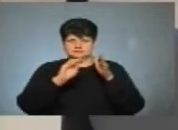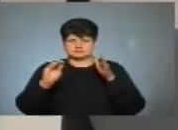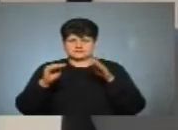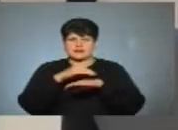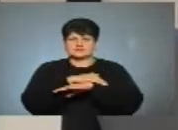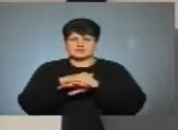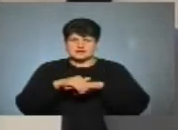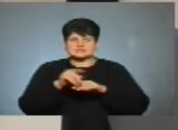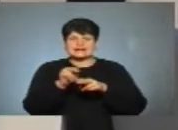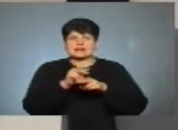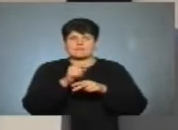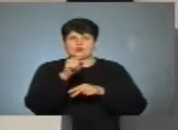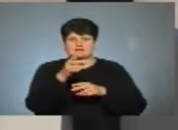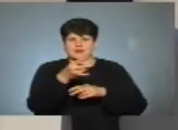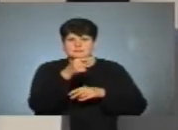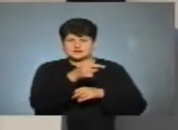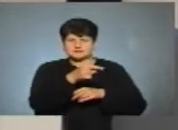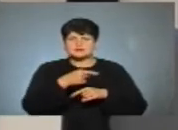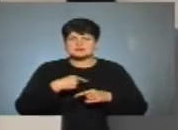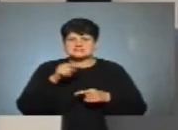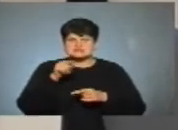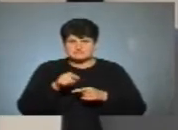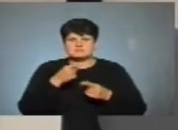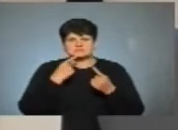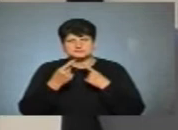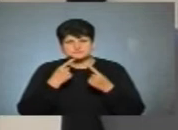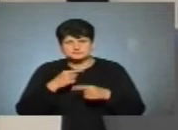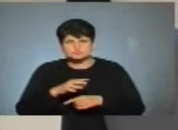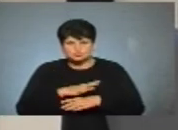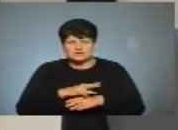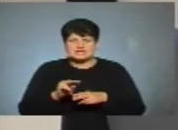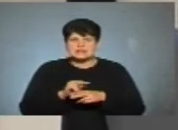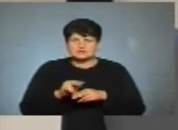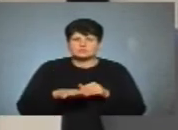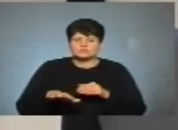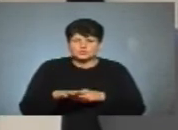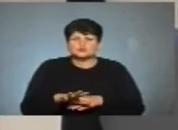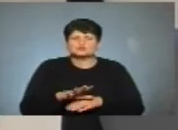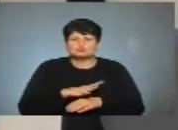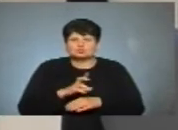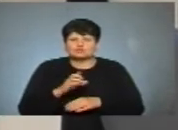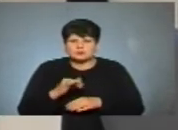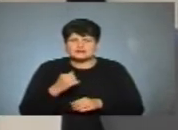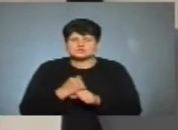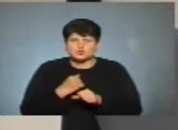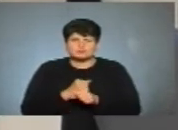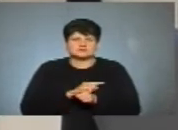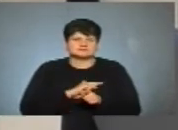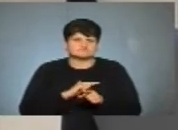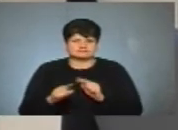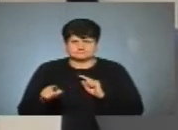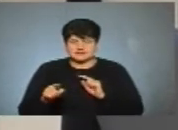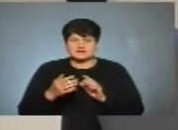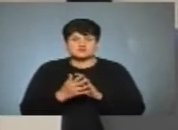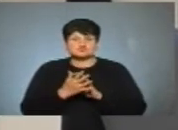адреса, треба такий-то ремонт. Я думаю, що з вами б пішли на діалог, і ремонт вдворику був би зроблений дуже оперативно, і я